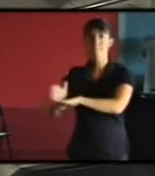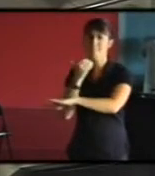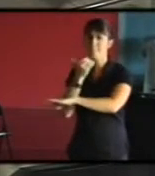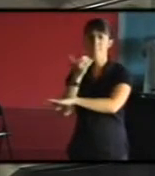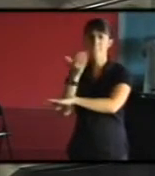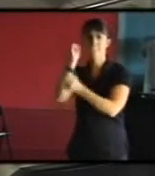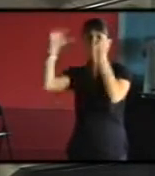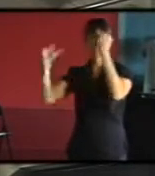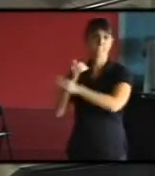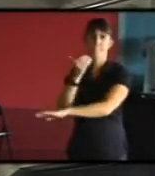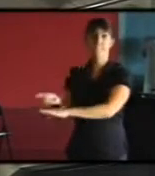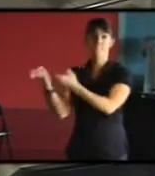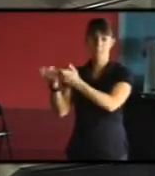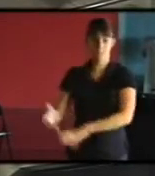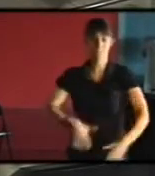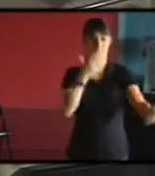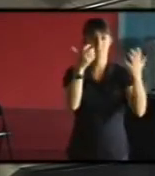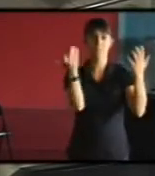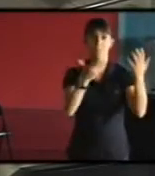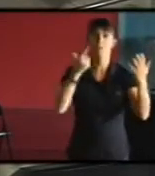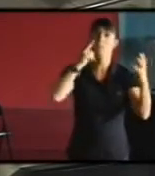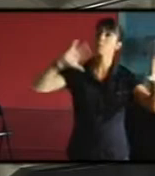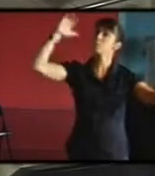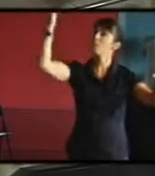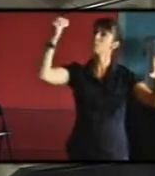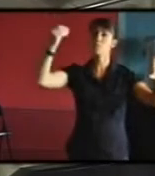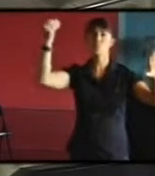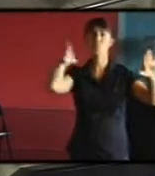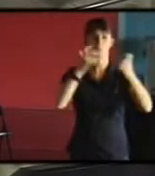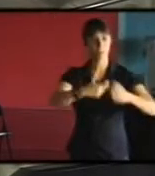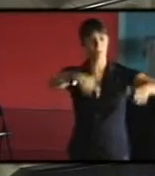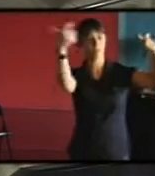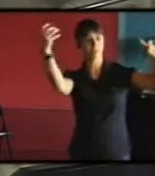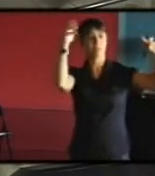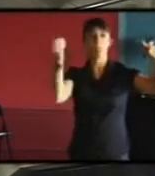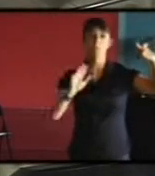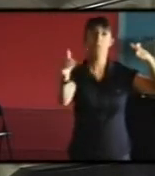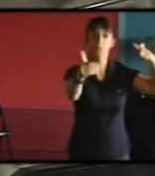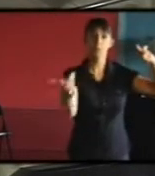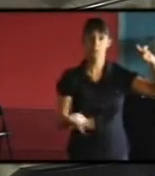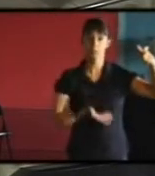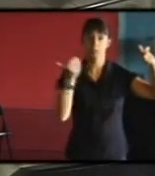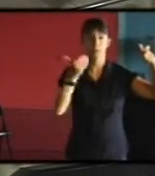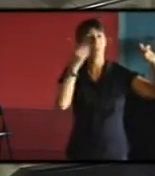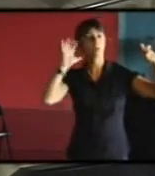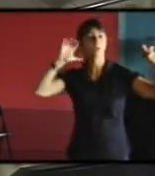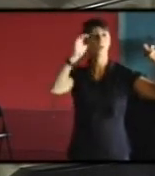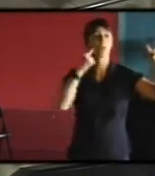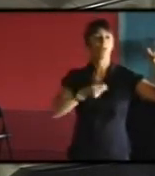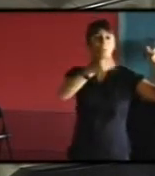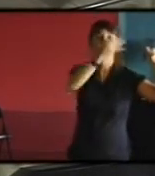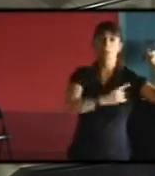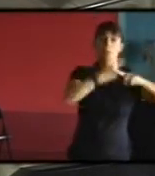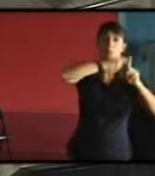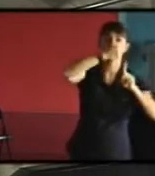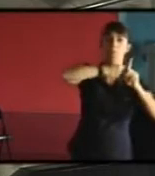le niveau d'ensoleillement de chaque bâtiment, est-ce que c une façade qui reçoit beaucoup de soleil ou pas, quel est son impact sur la température de ce bâtiment, ça permet